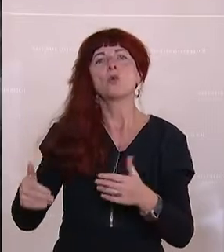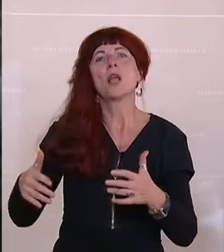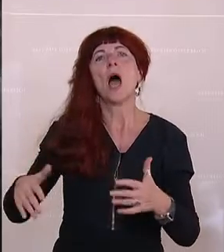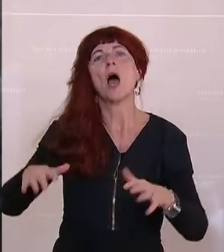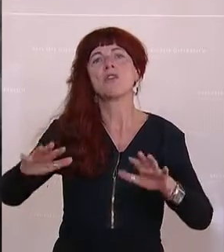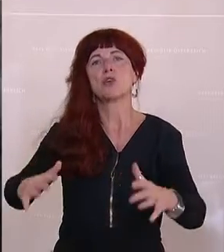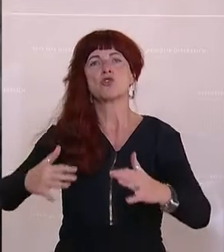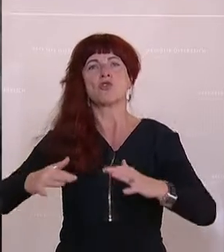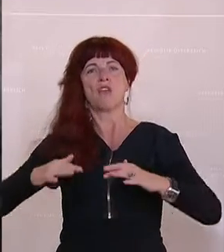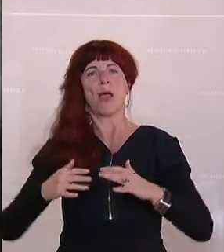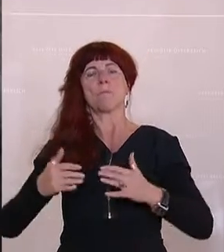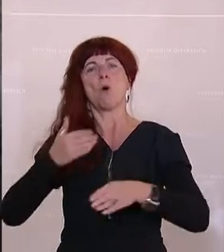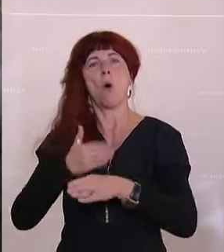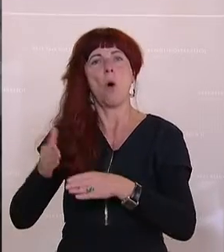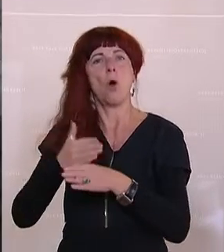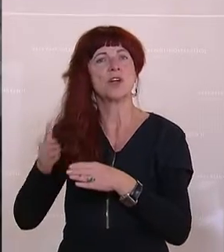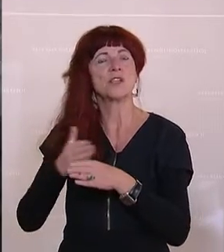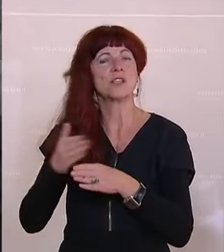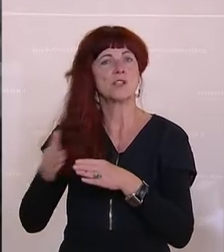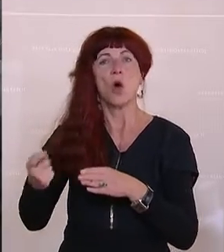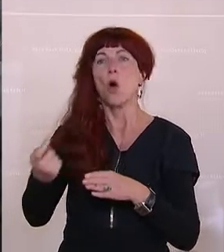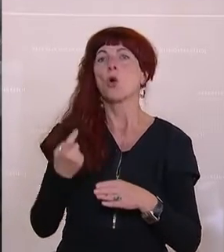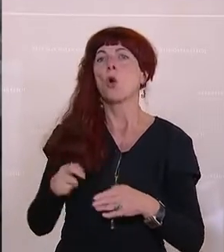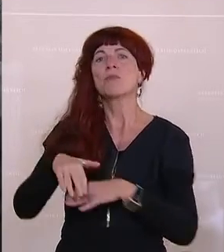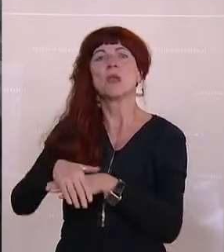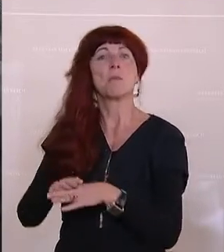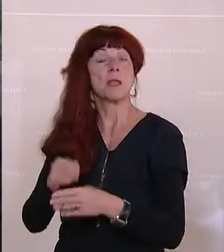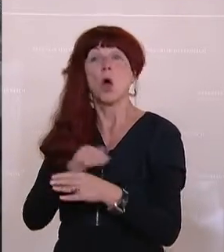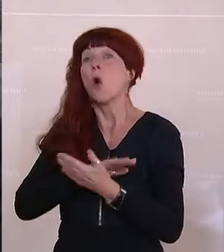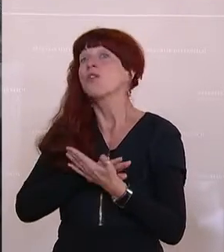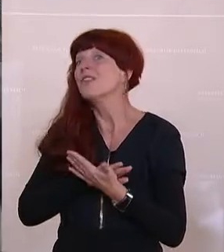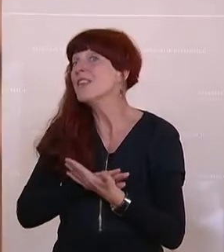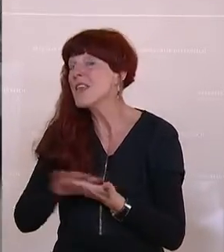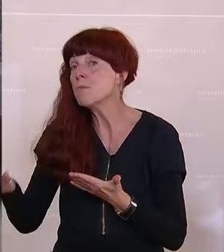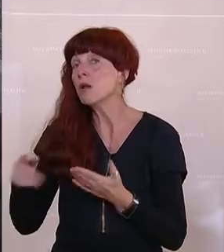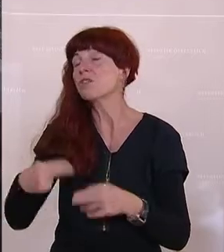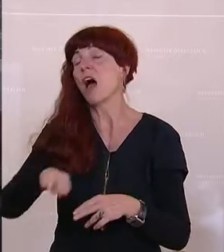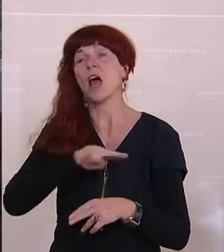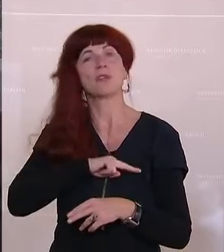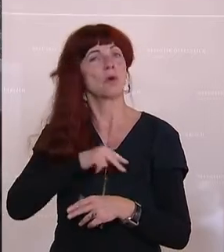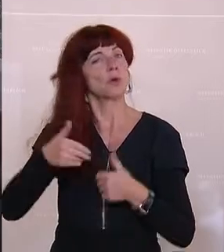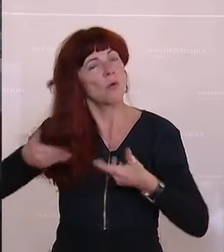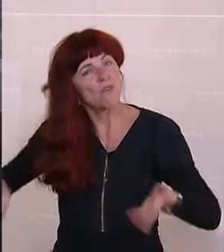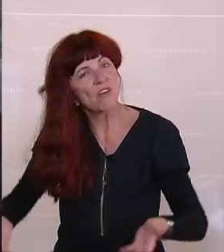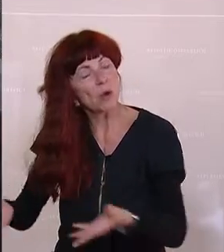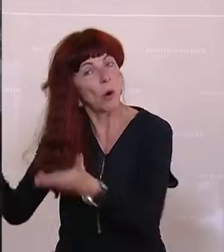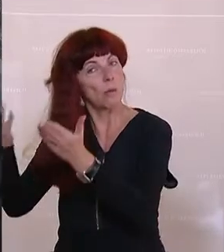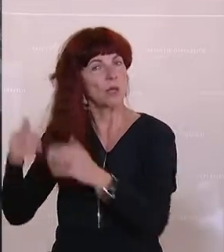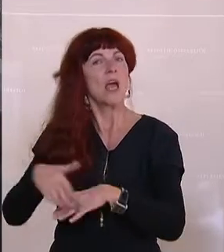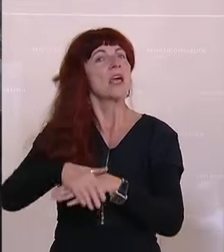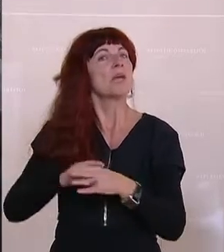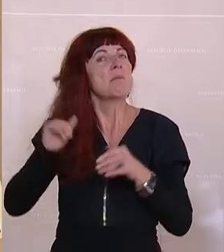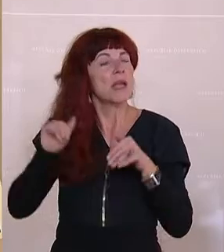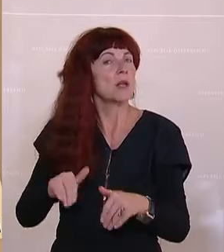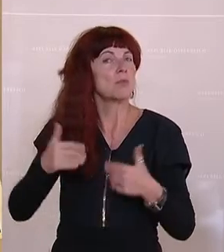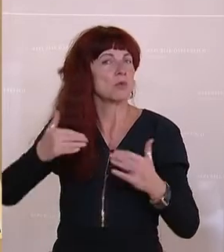und niemand fühlt sich dafür verantwortlich, das wegzuräumen. Dann muss jetzt die Gemeinde wegräumen, was bedeutet,